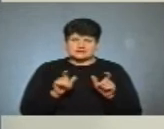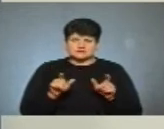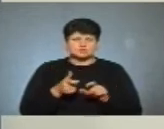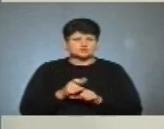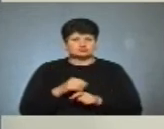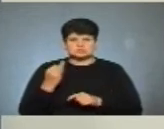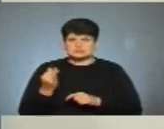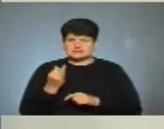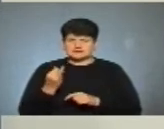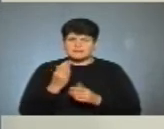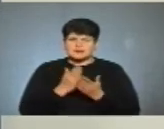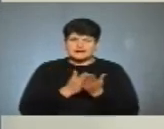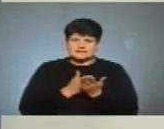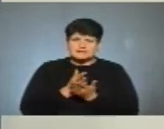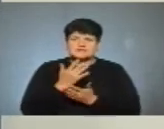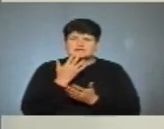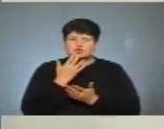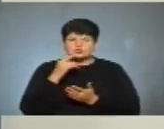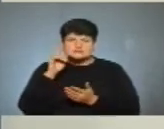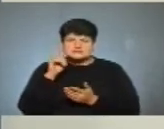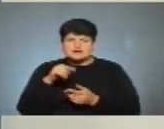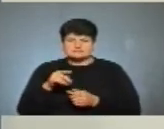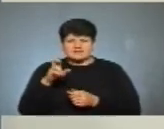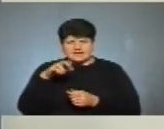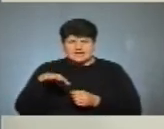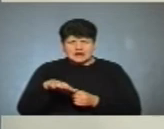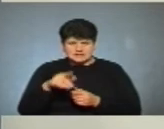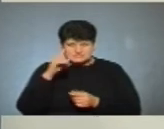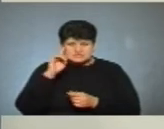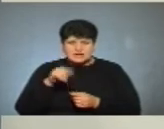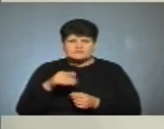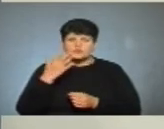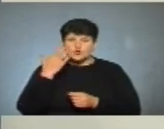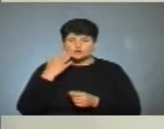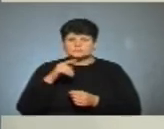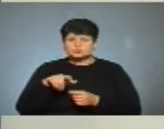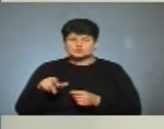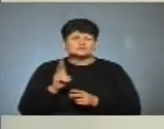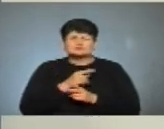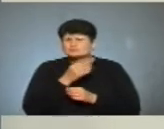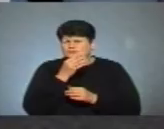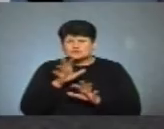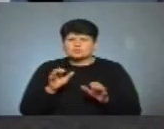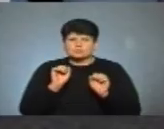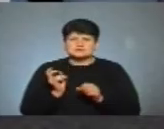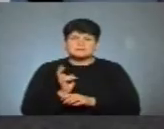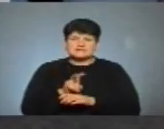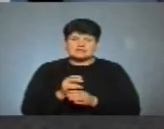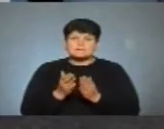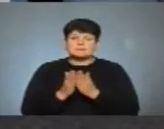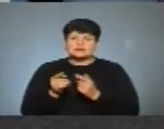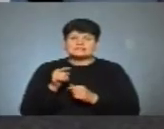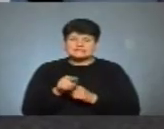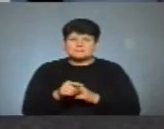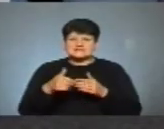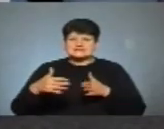цікава. Має напрямок народознавства, краєзнавства. Тобто, коли читачі, будь-хто може прийти в цю бібліотеку, там є